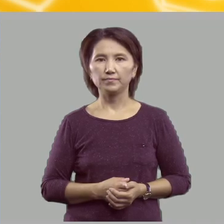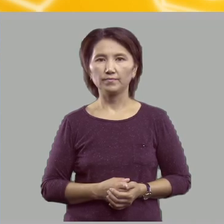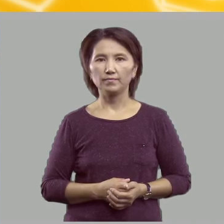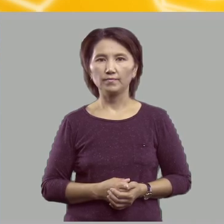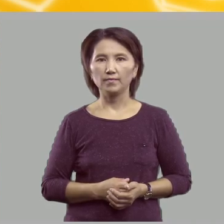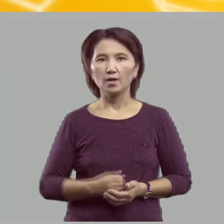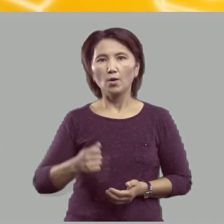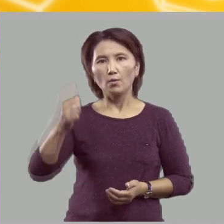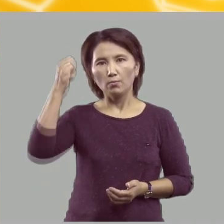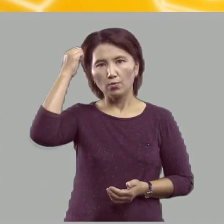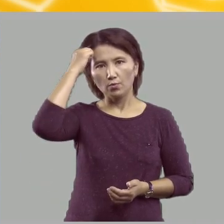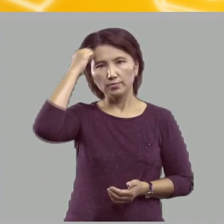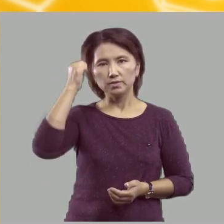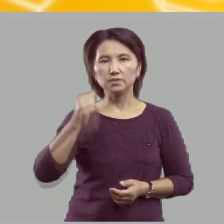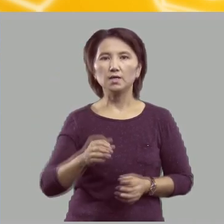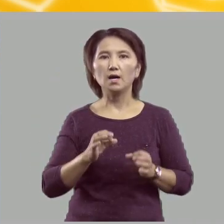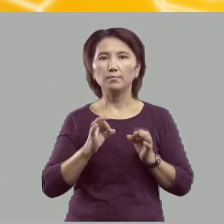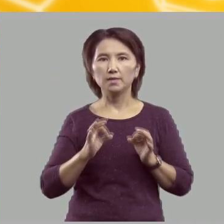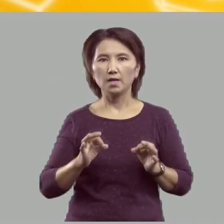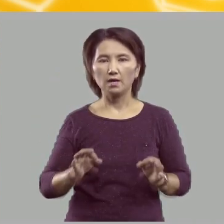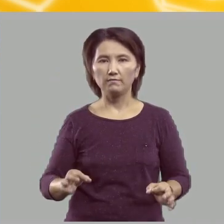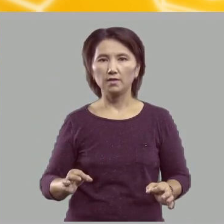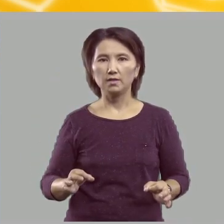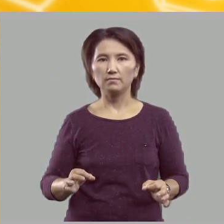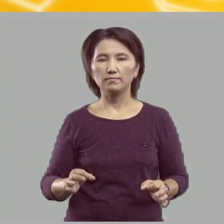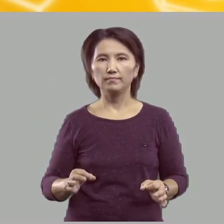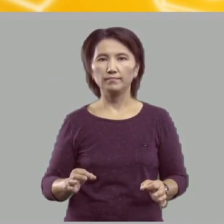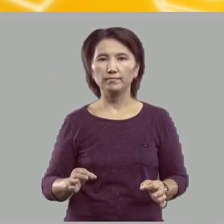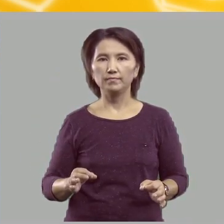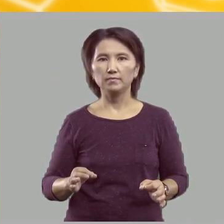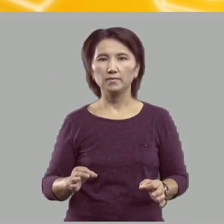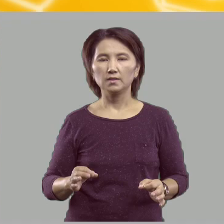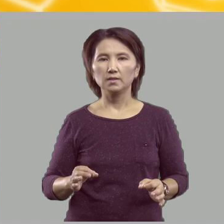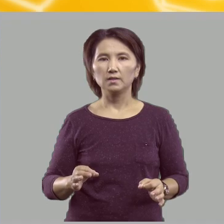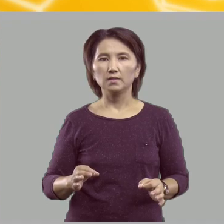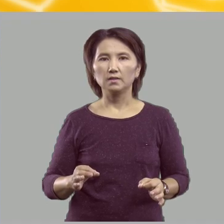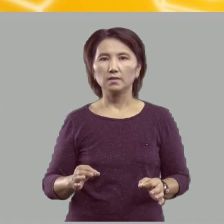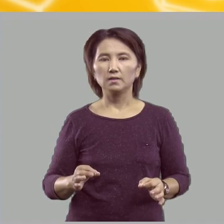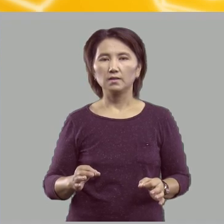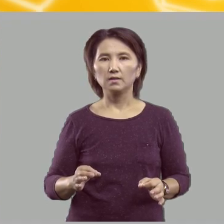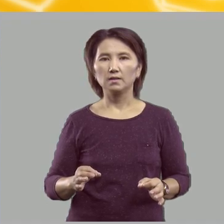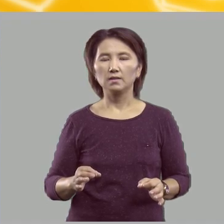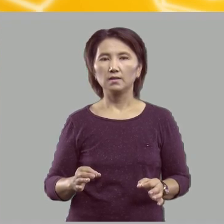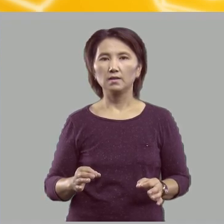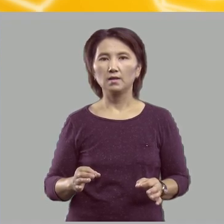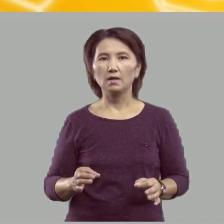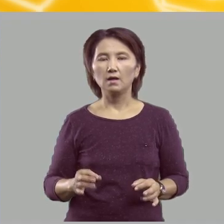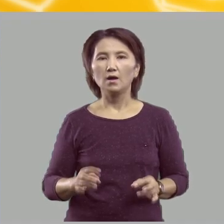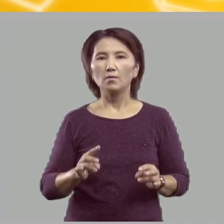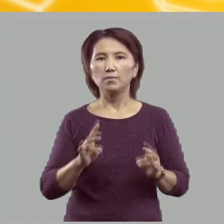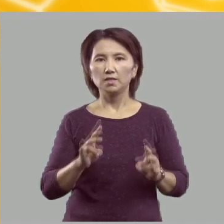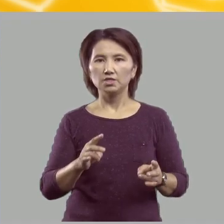Помните о правильном наклонном положении тетради.